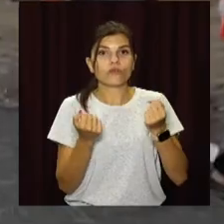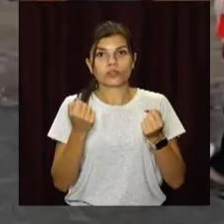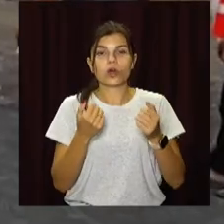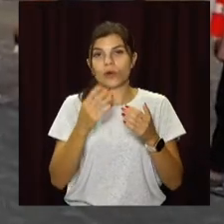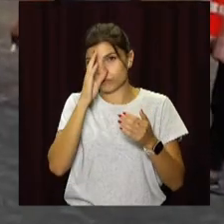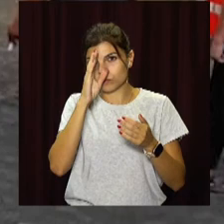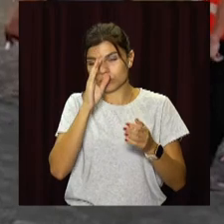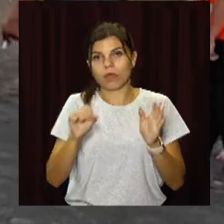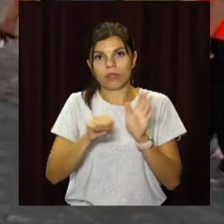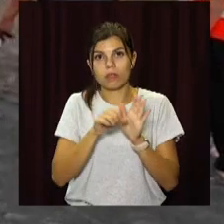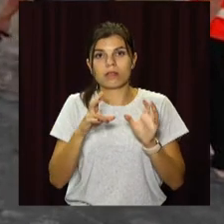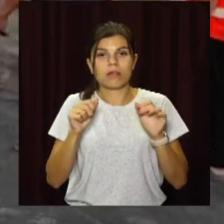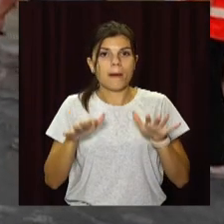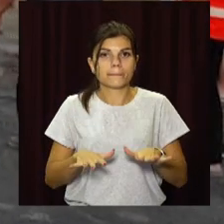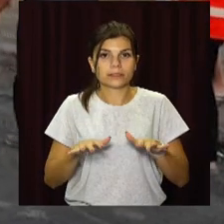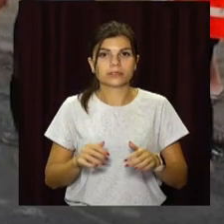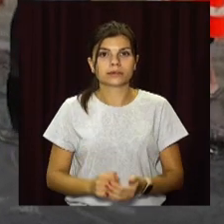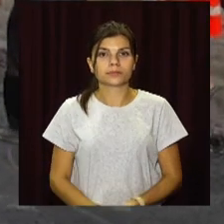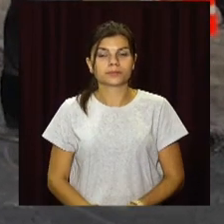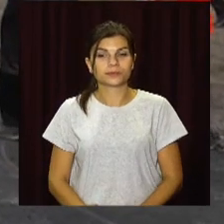отриманих травм загинув на місці.